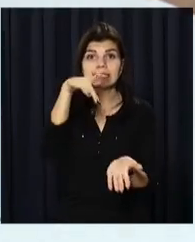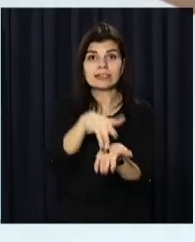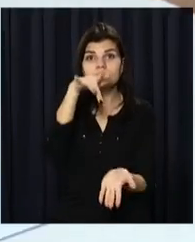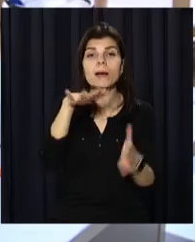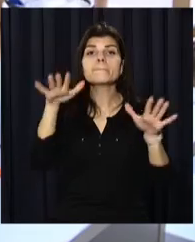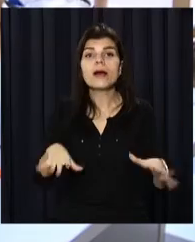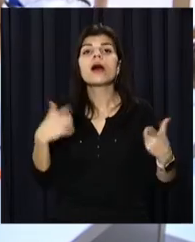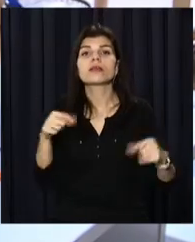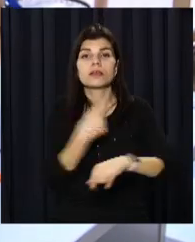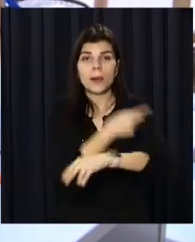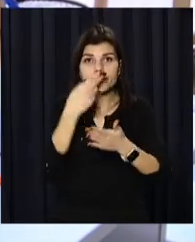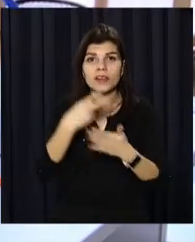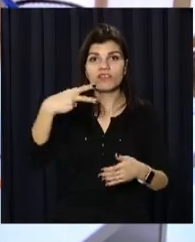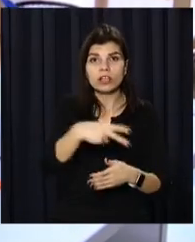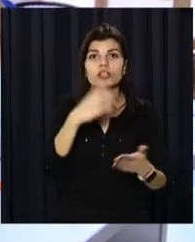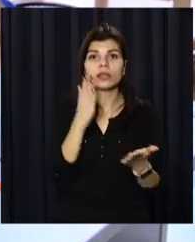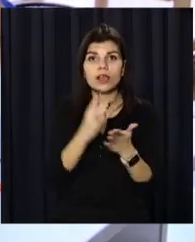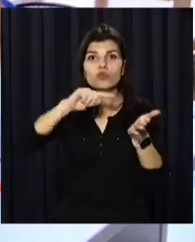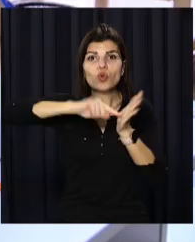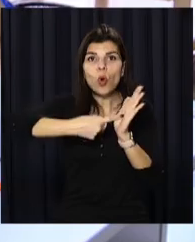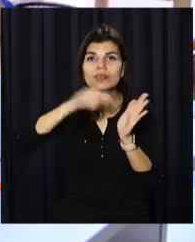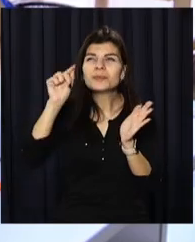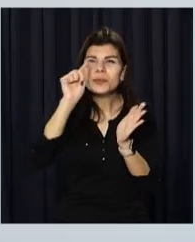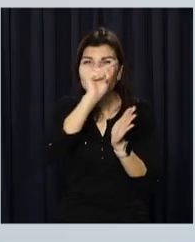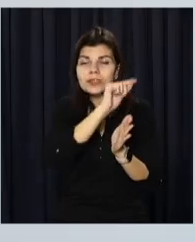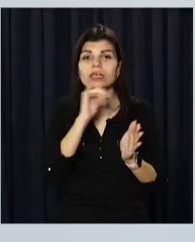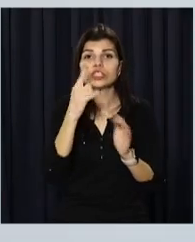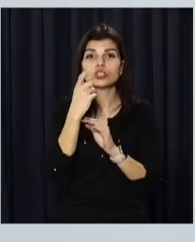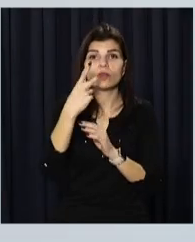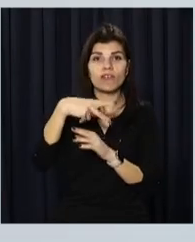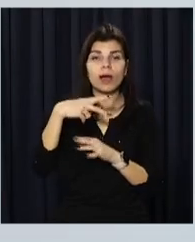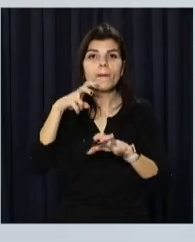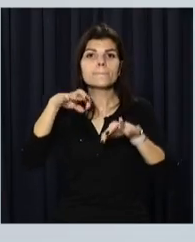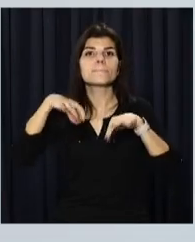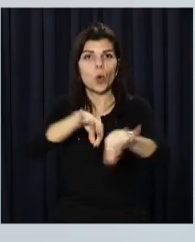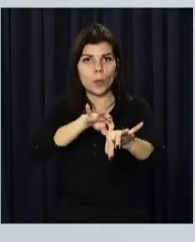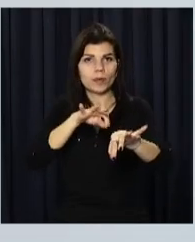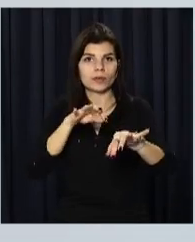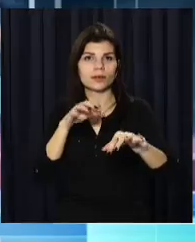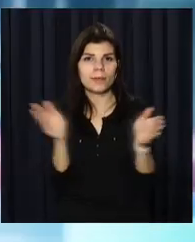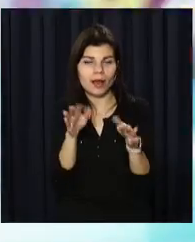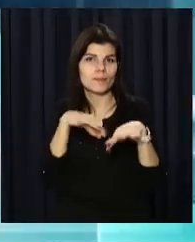вакцинації, понад 2 тисячі амбулаторних пунктів щеплення та 120 мобільних бригад.